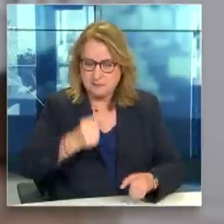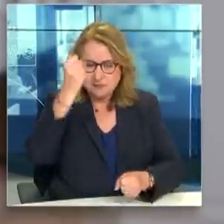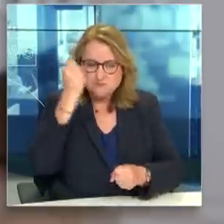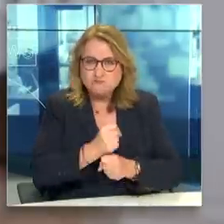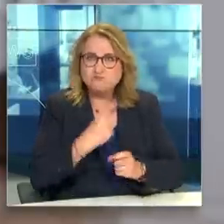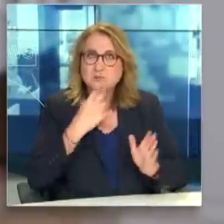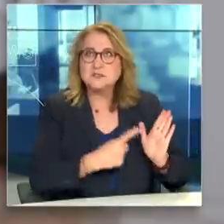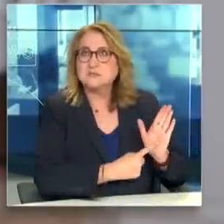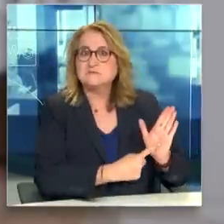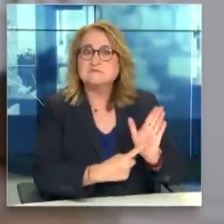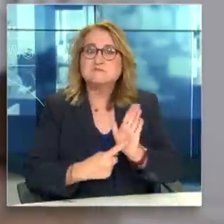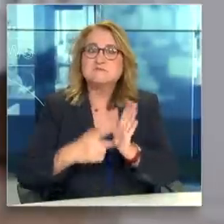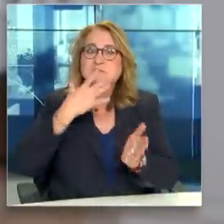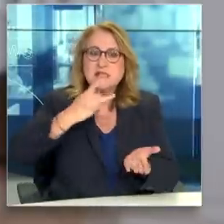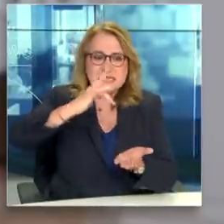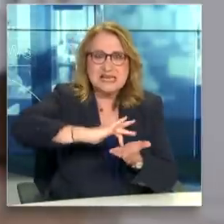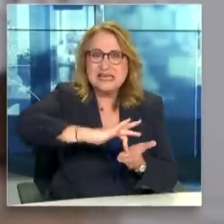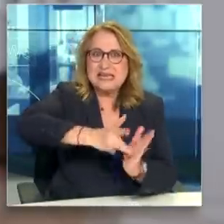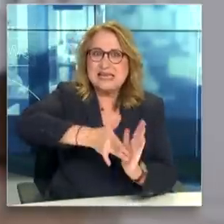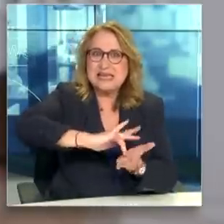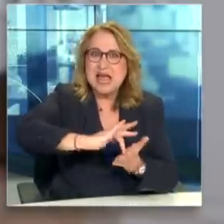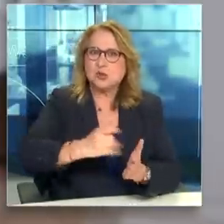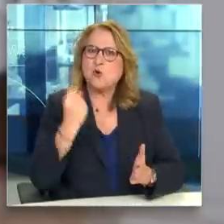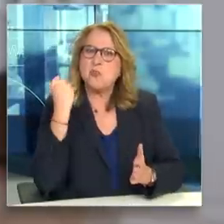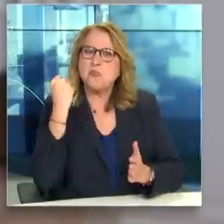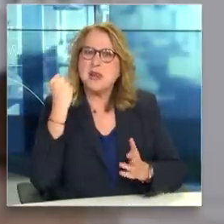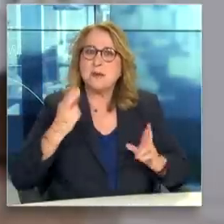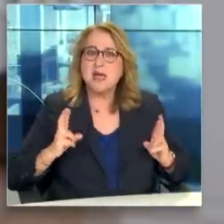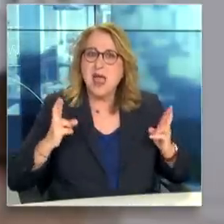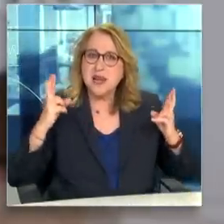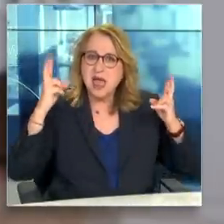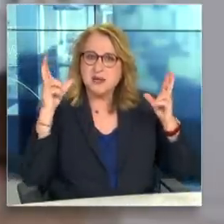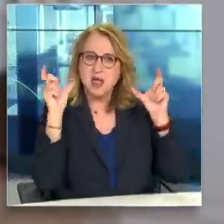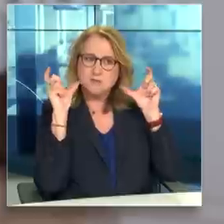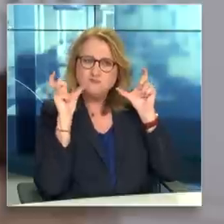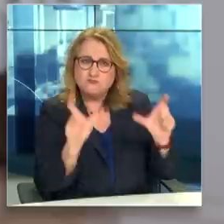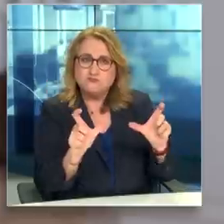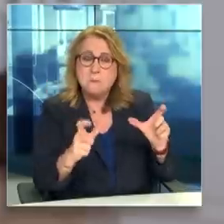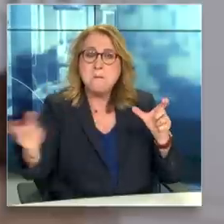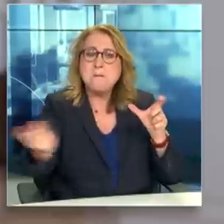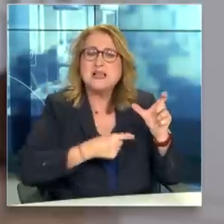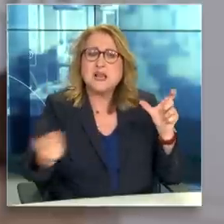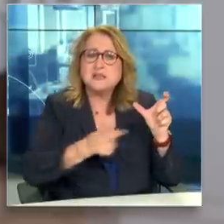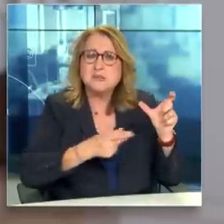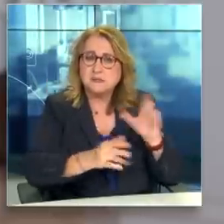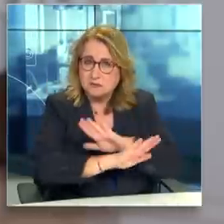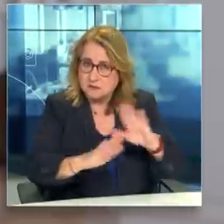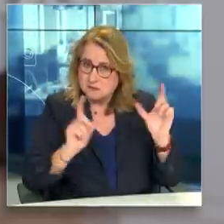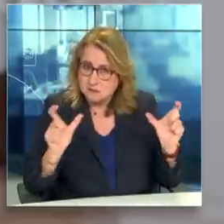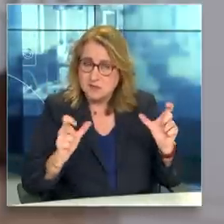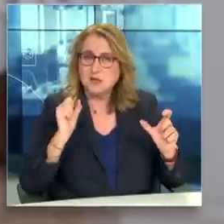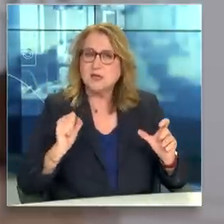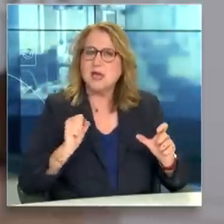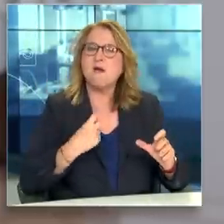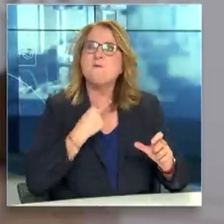Θωρακίζοντας σε σύνορά της από το μεταναστευτικό, αλλά και από κάθε άλλο κίνδυνο. Και δυναμώνοντας τη φωνή της, που πλέον ακούγεται παντού.